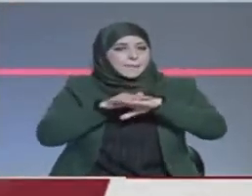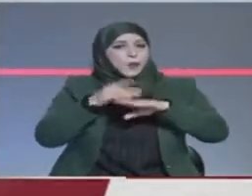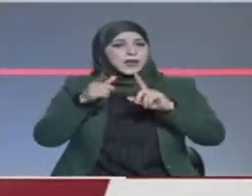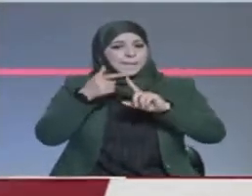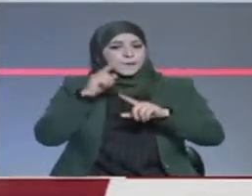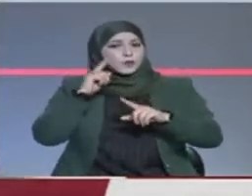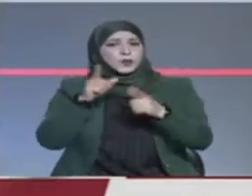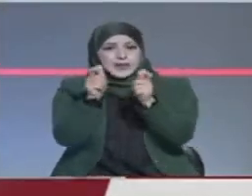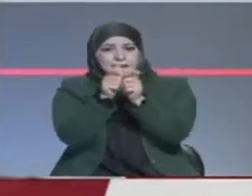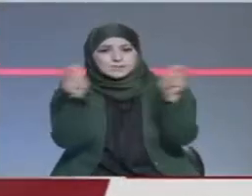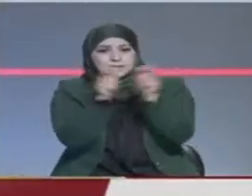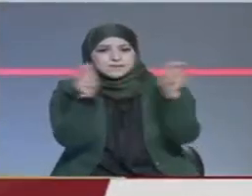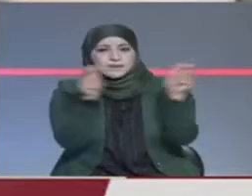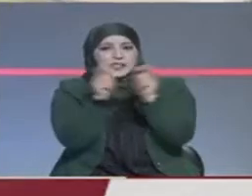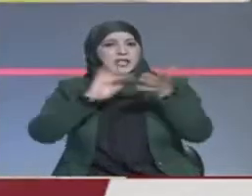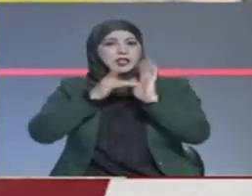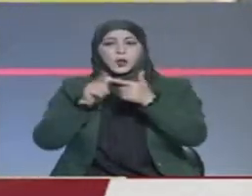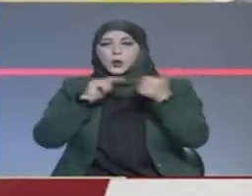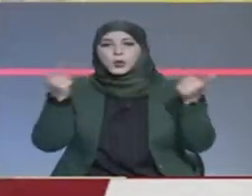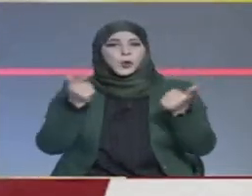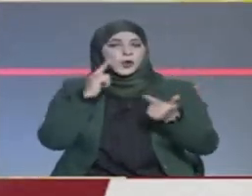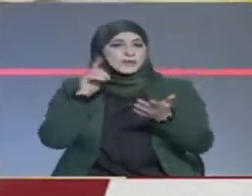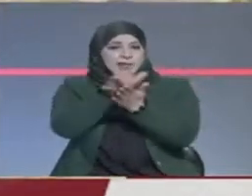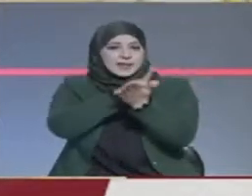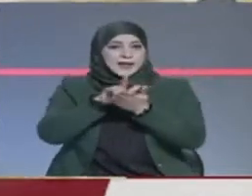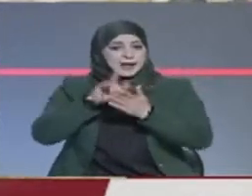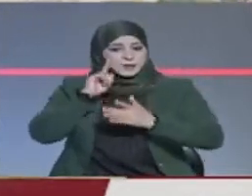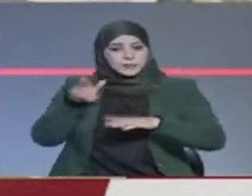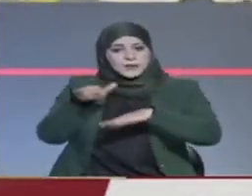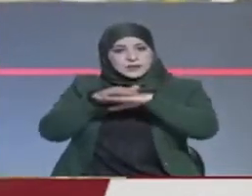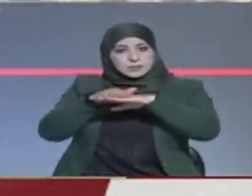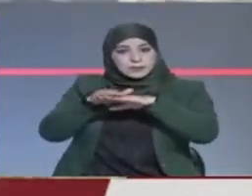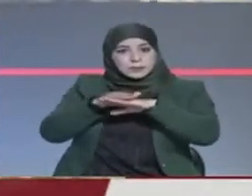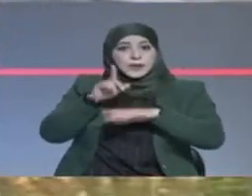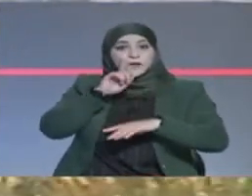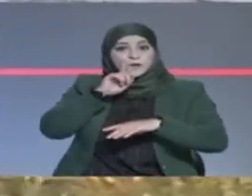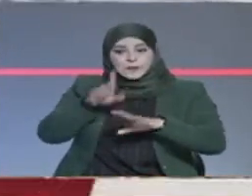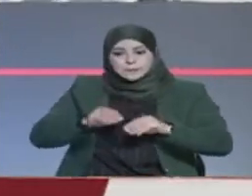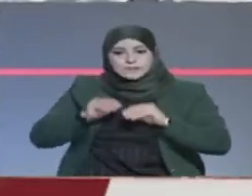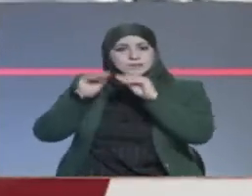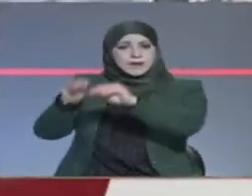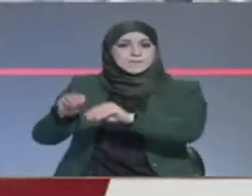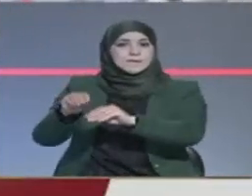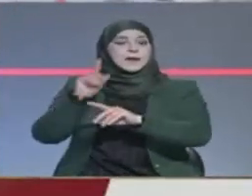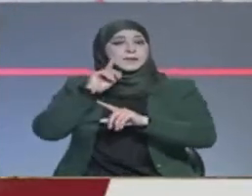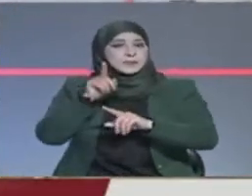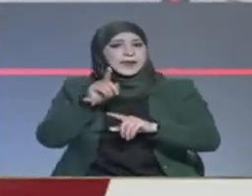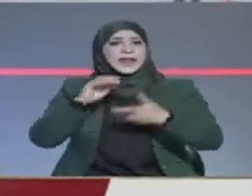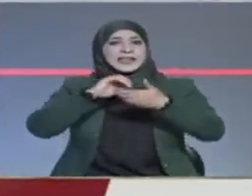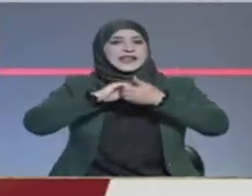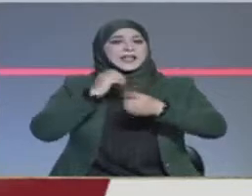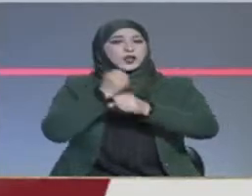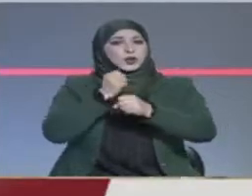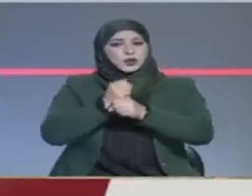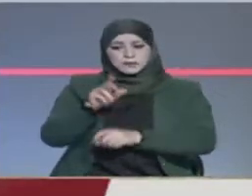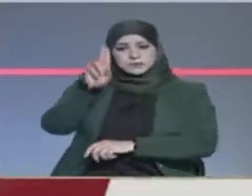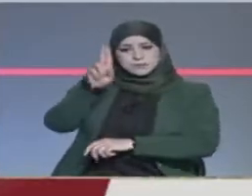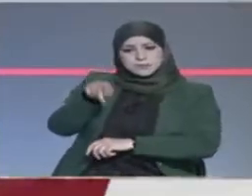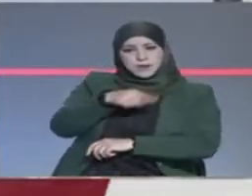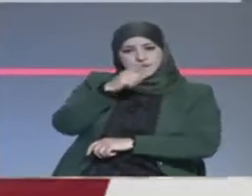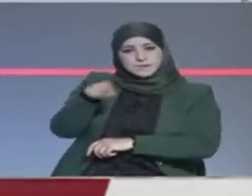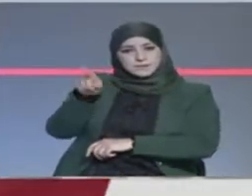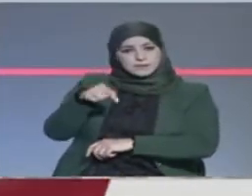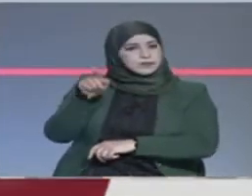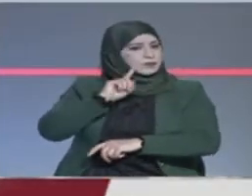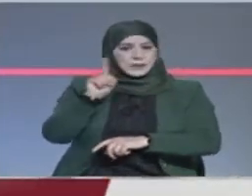كامل مجمع الخطوط التونسية وفي سياق هذه الإقالة في الأمين العام للاتحاد العام التونسي لشغل نورجين تابوبيان